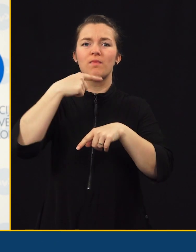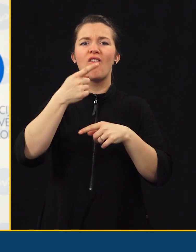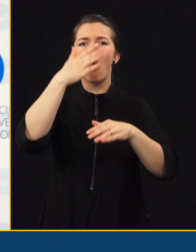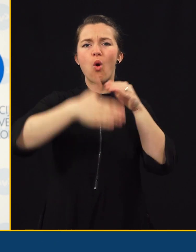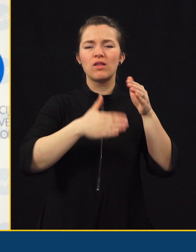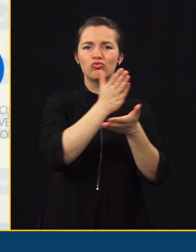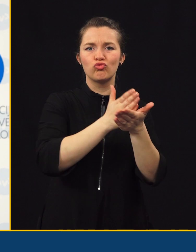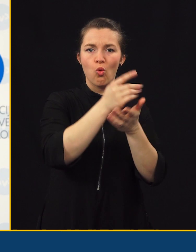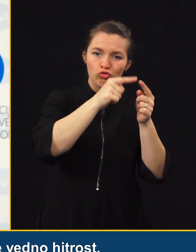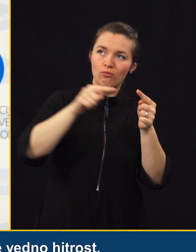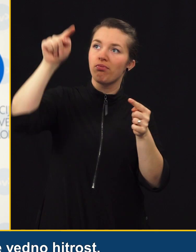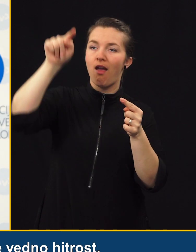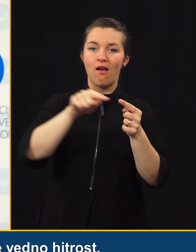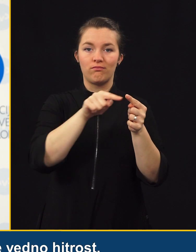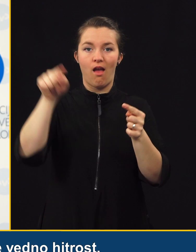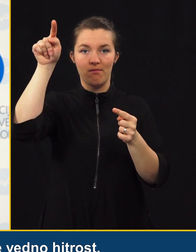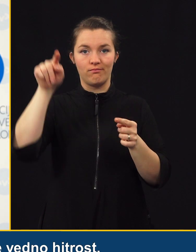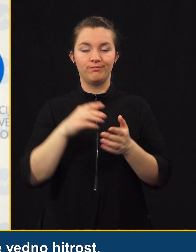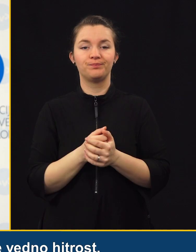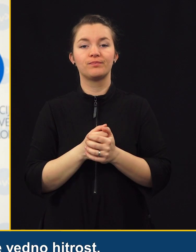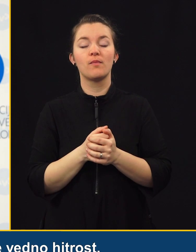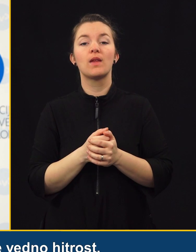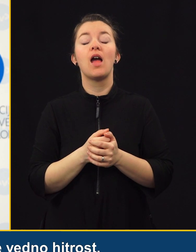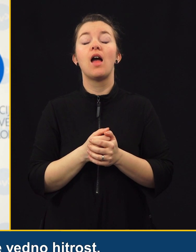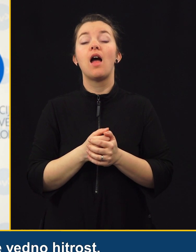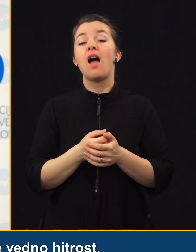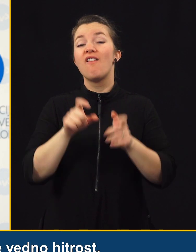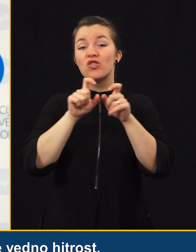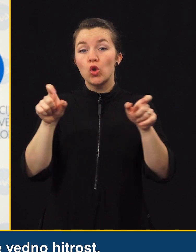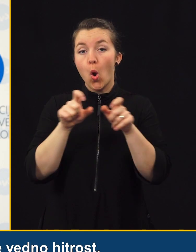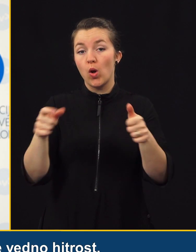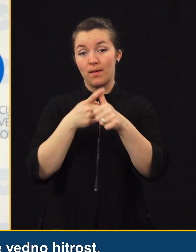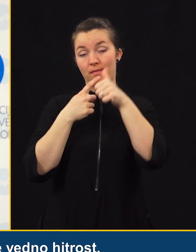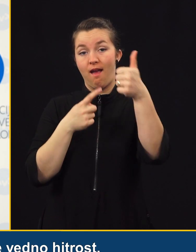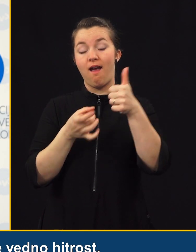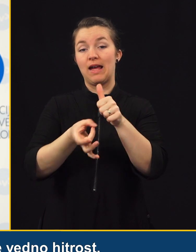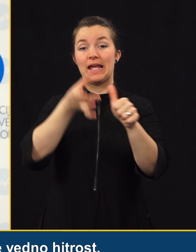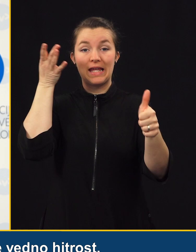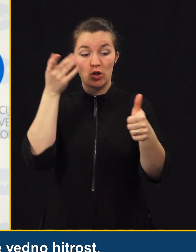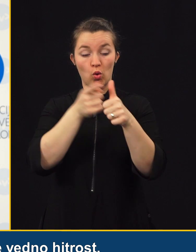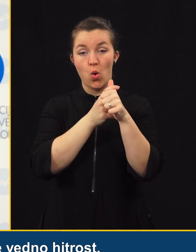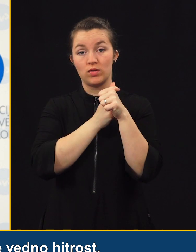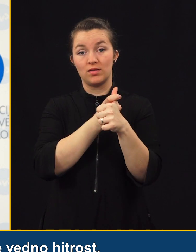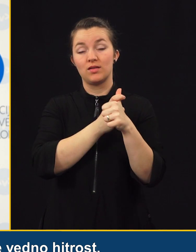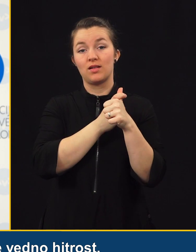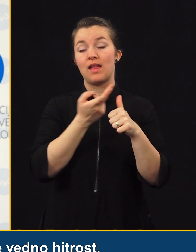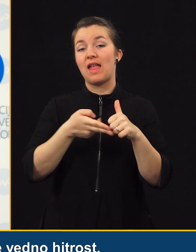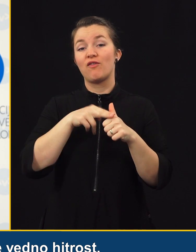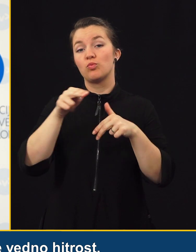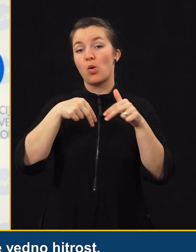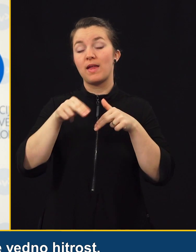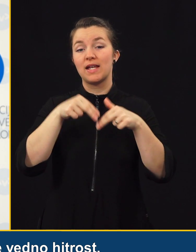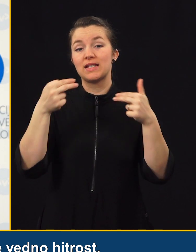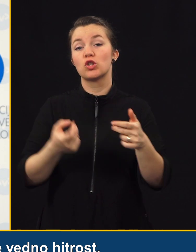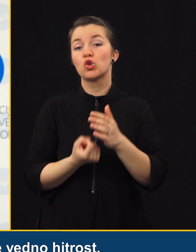in pa vzroki, kot sem že povedal, za najhujše še vedno hitrost, največ prometnih